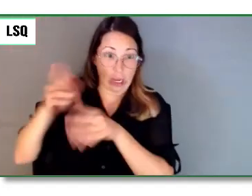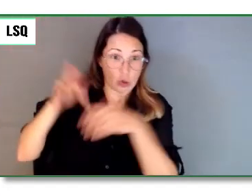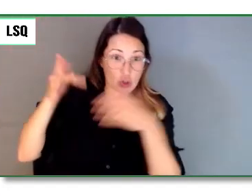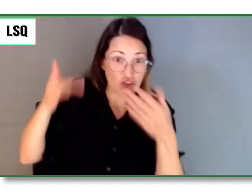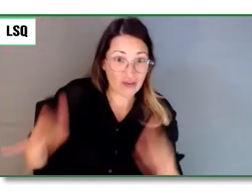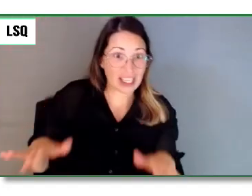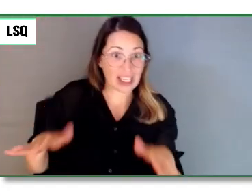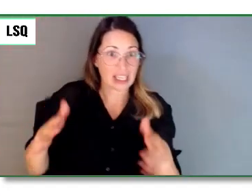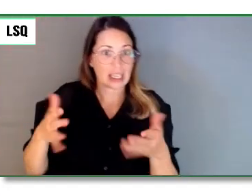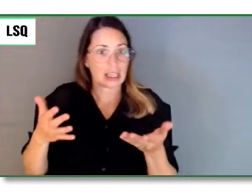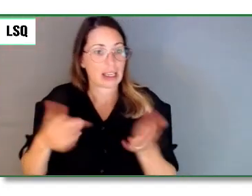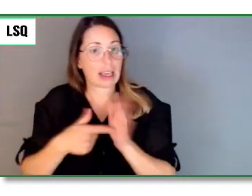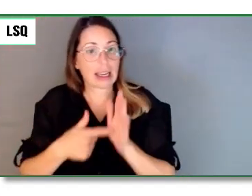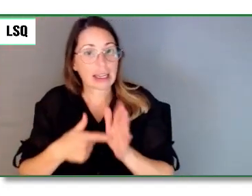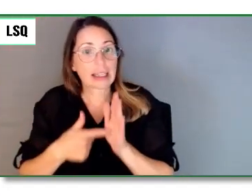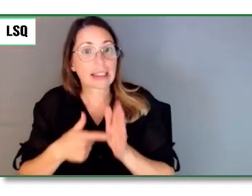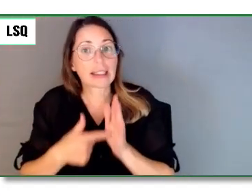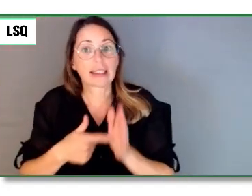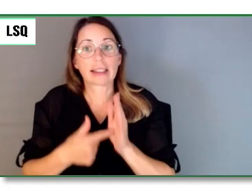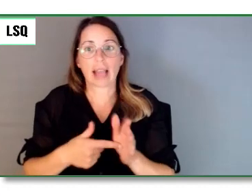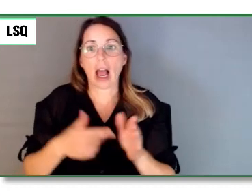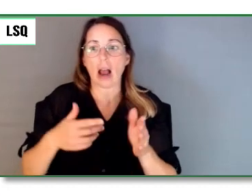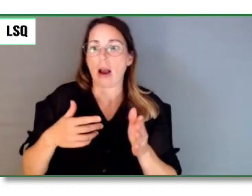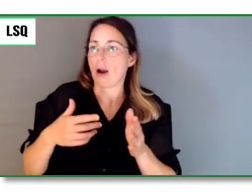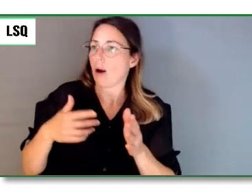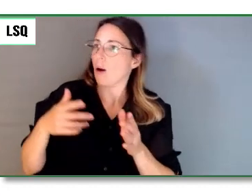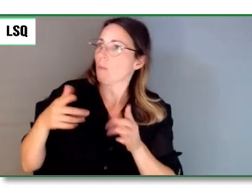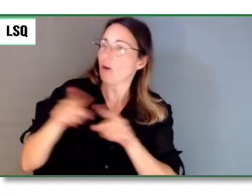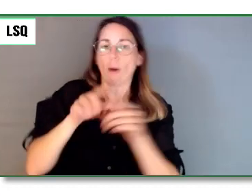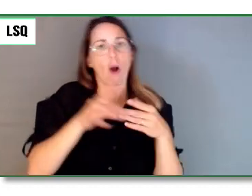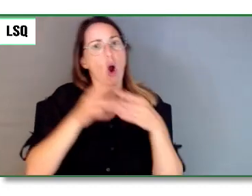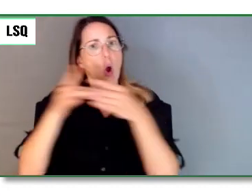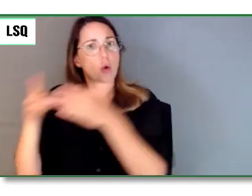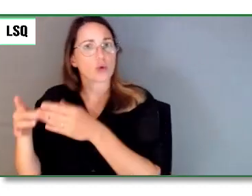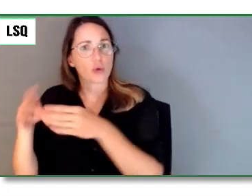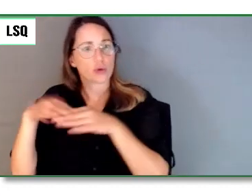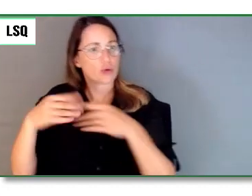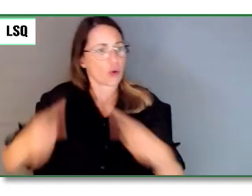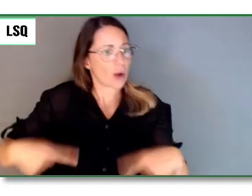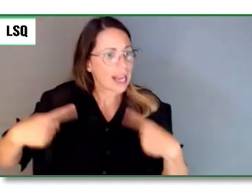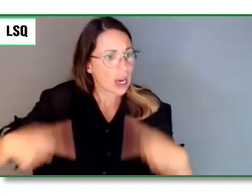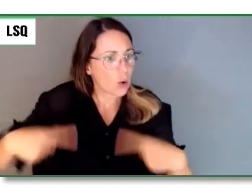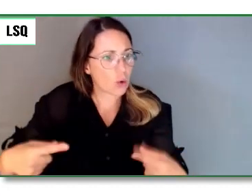pavées pour les conduire dans le confort, la facilité et la sécurité dans tous les coins et recoins des parcs nationaux.